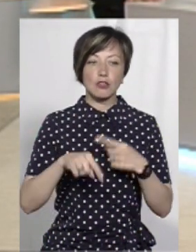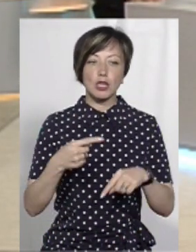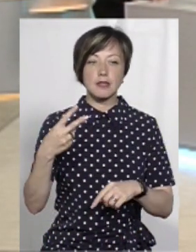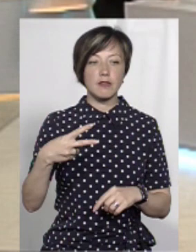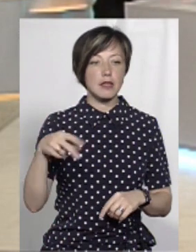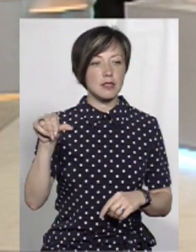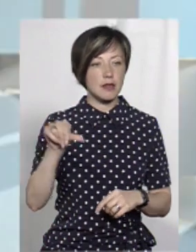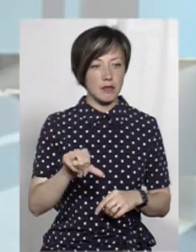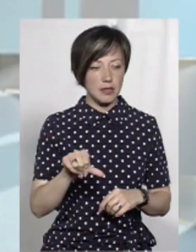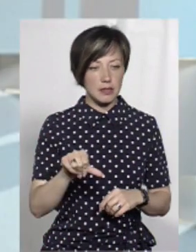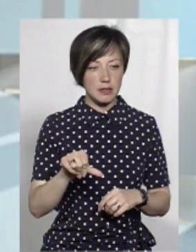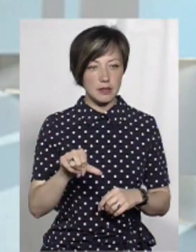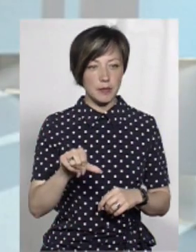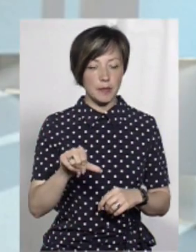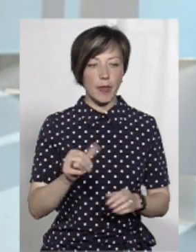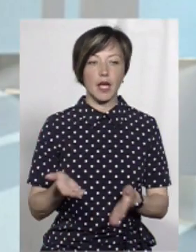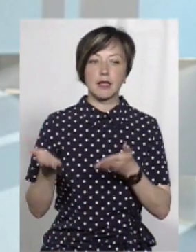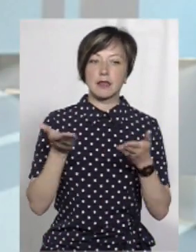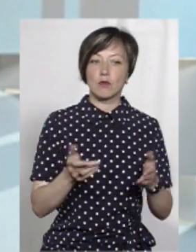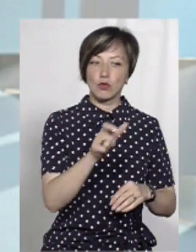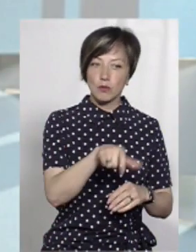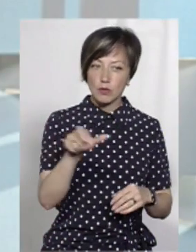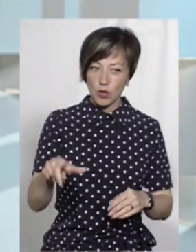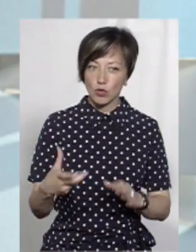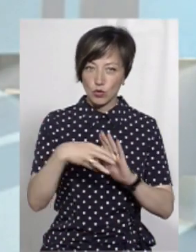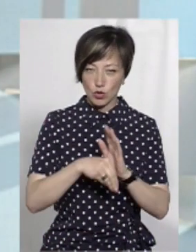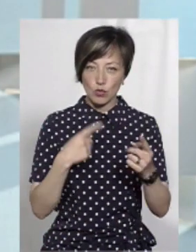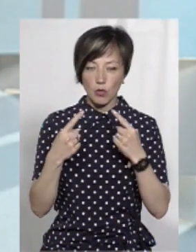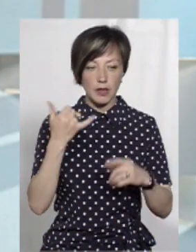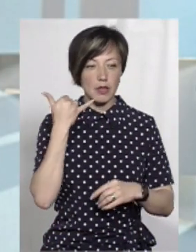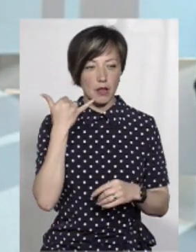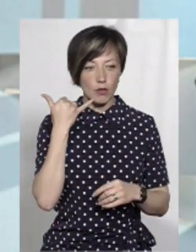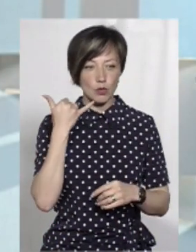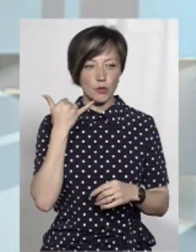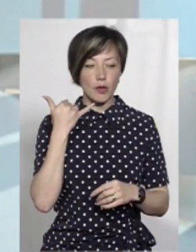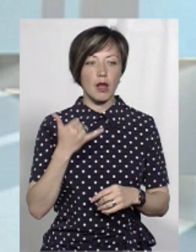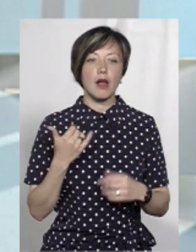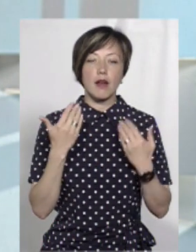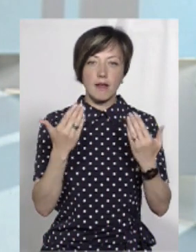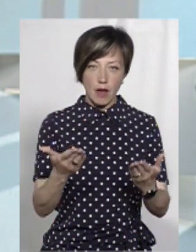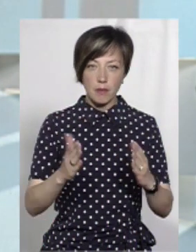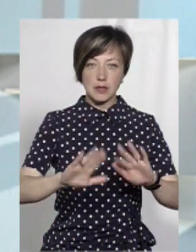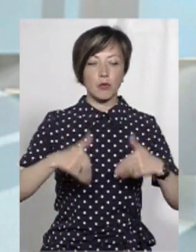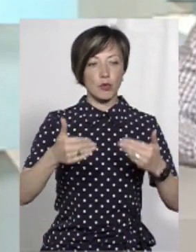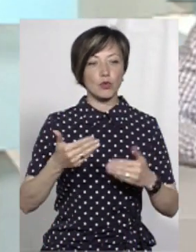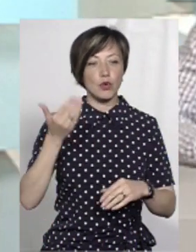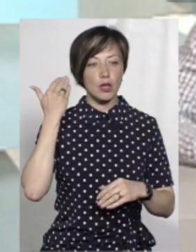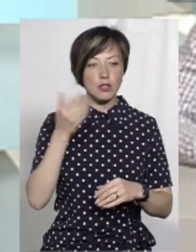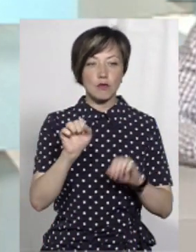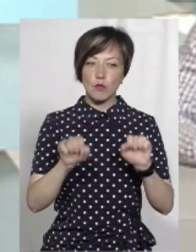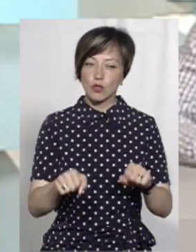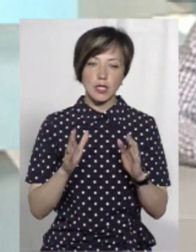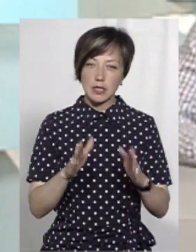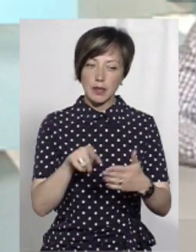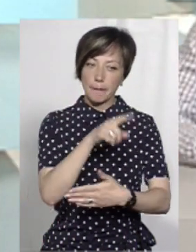хвилин запрошую глядачів долучитися до розмови телефоном. Вам, панове, запропоную це раніше. До речі, ви